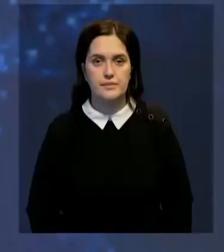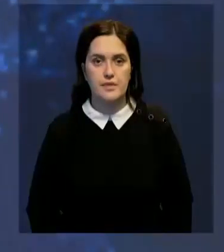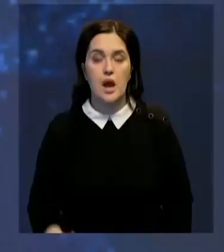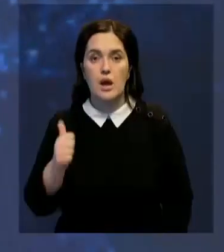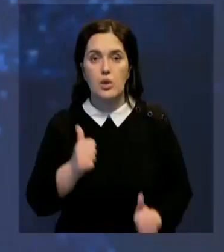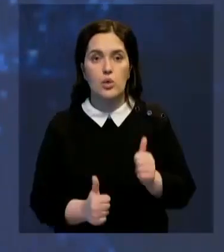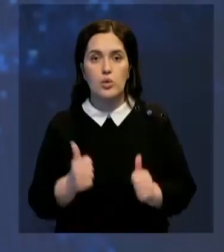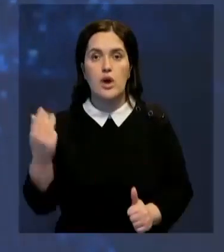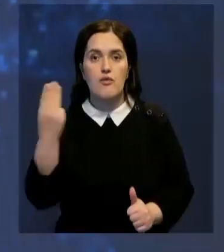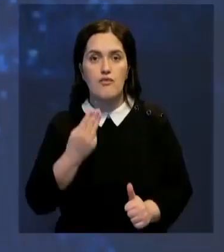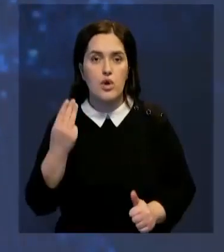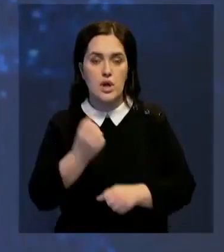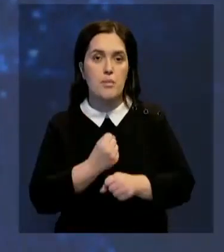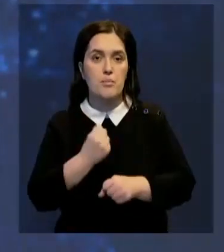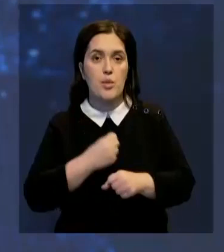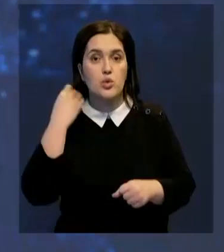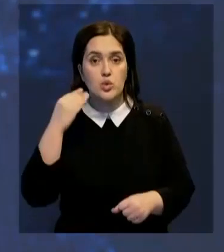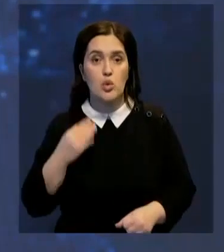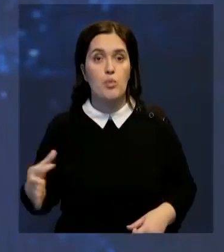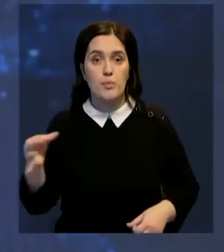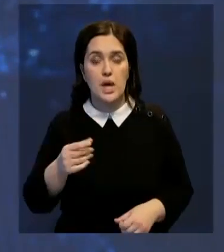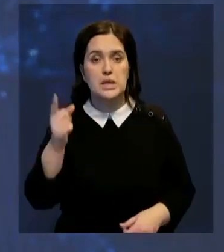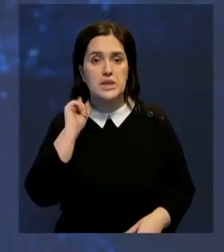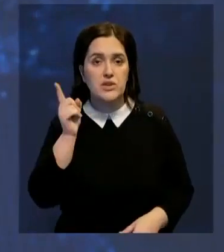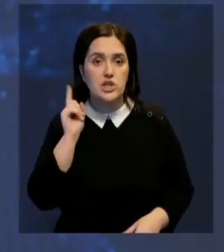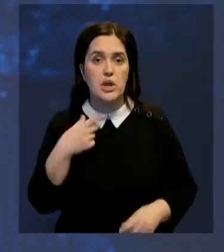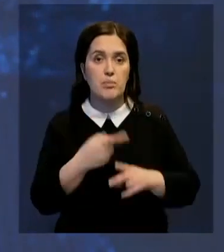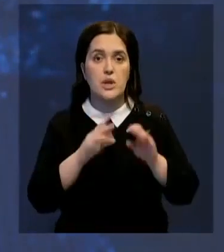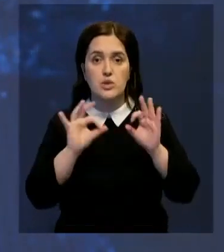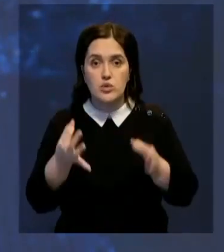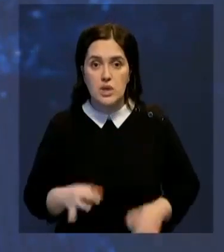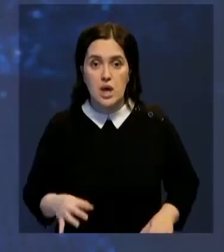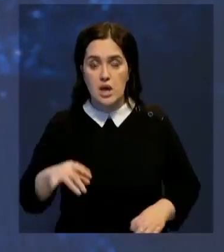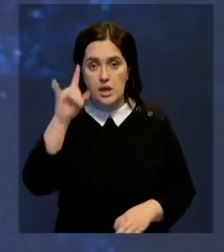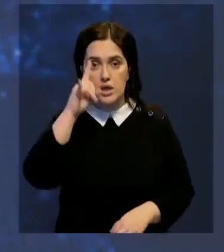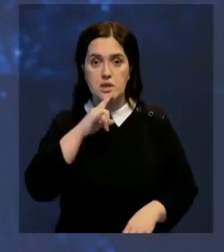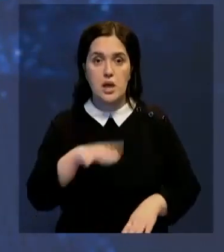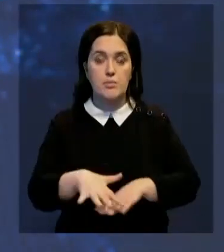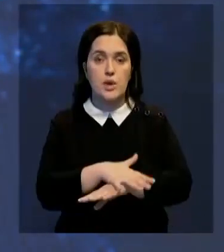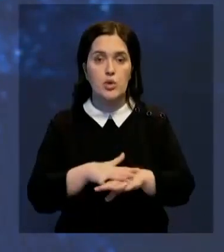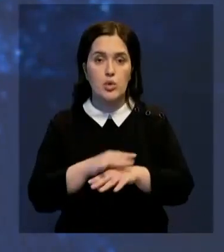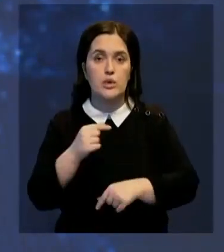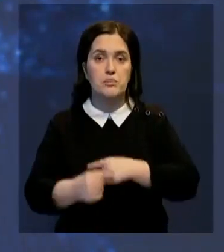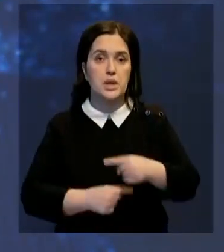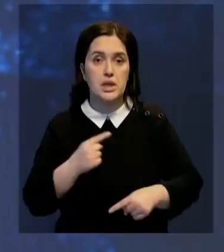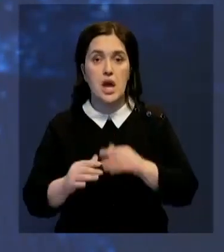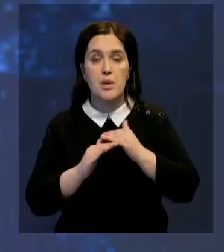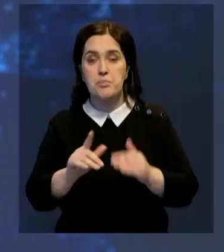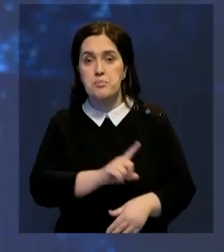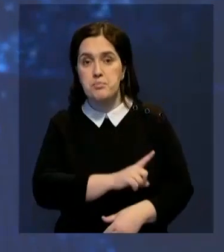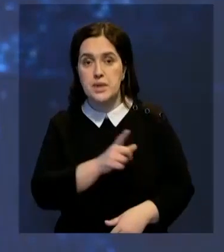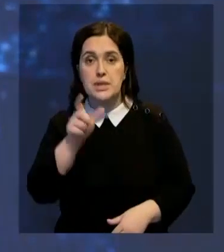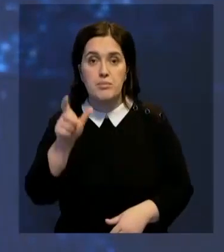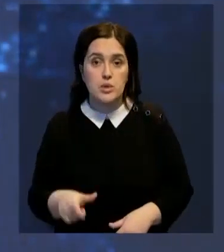Конкурс войлоковаляния прошел в Туркестанской области. Это древнейшее текстильное искусство, доставшееся казахскому народу от предков.